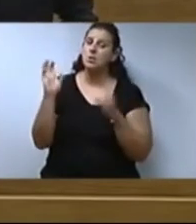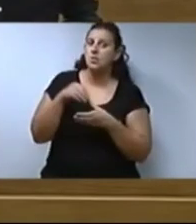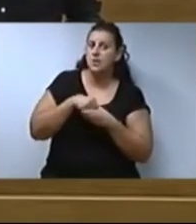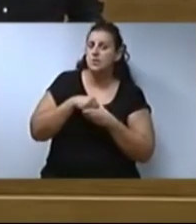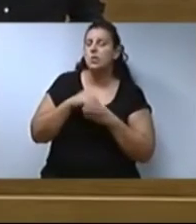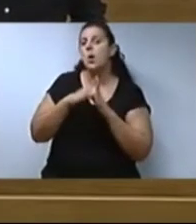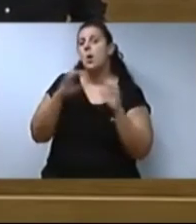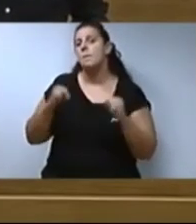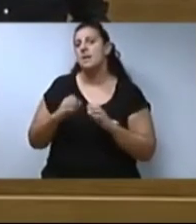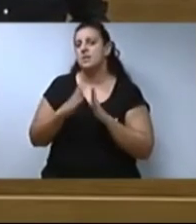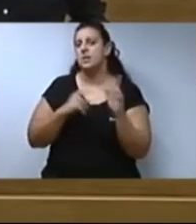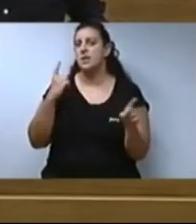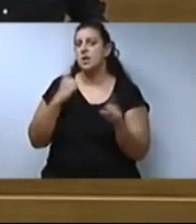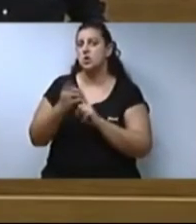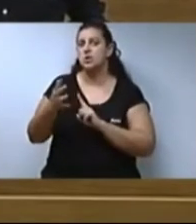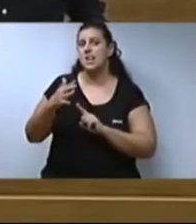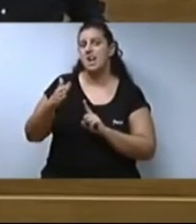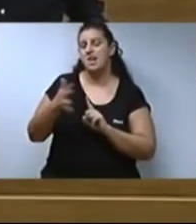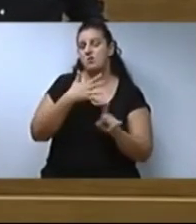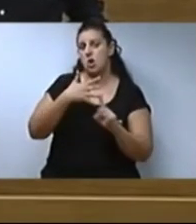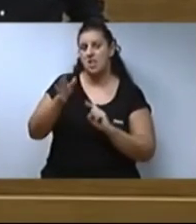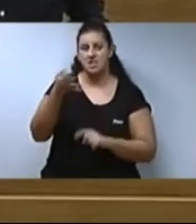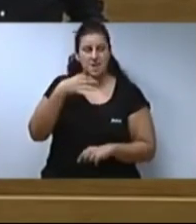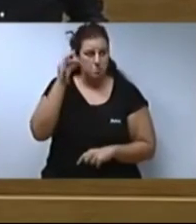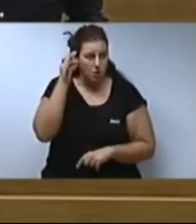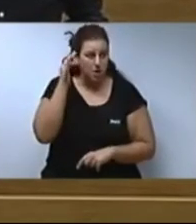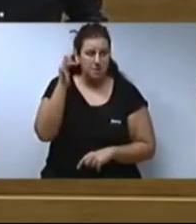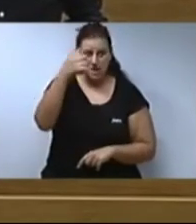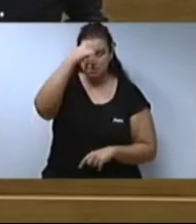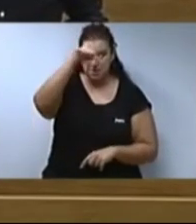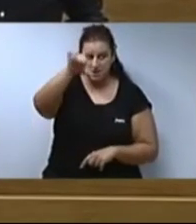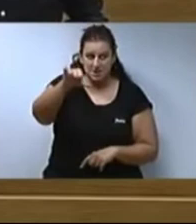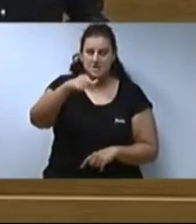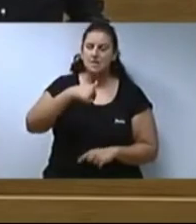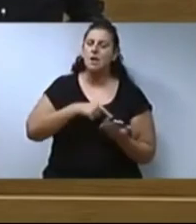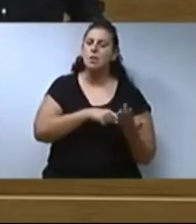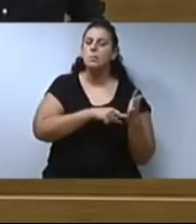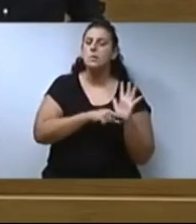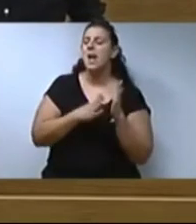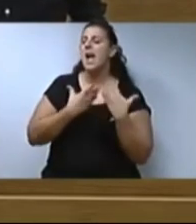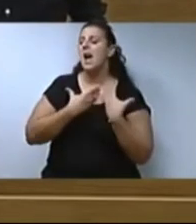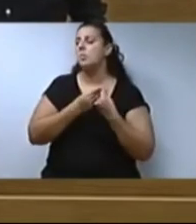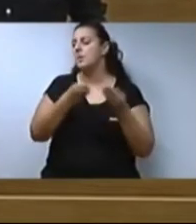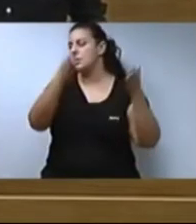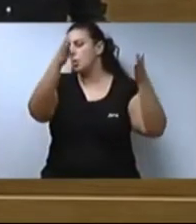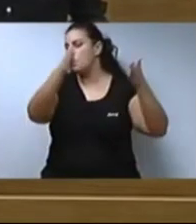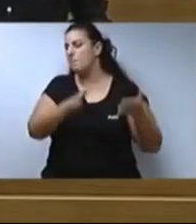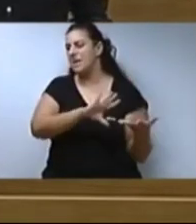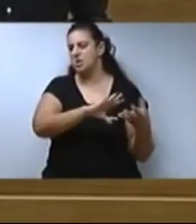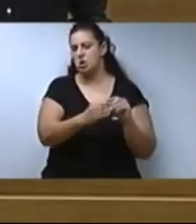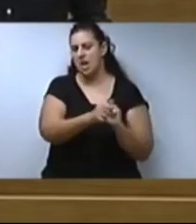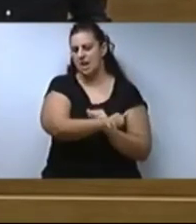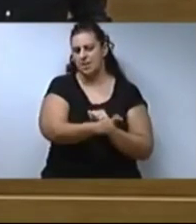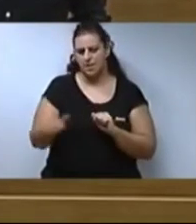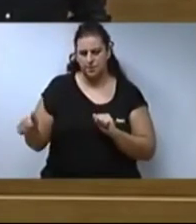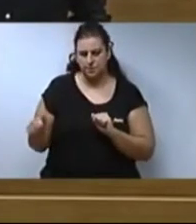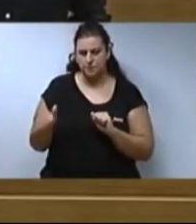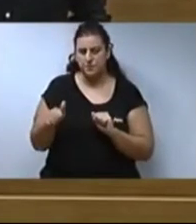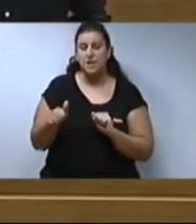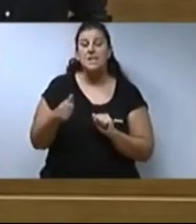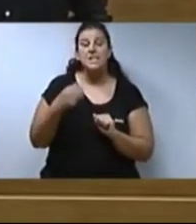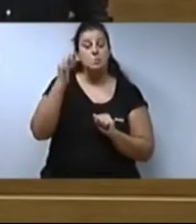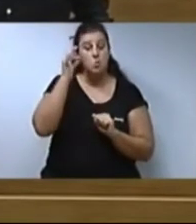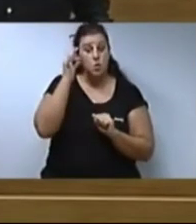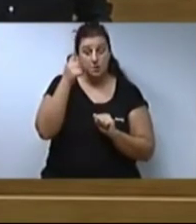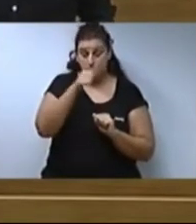valencià contra la violència de gènere i masclista, proposarem un acompanyament personalitzat que oferisca alternatives a les dones que han estat